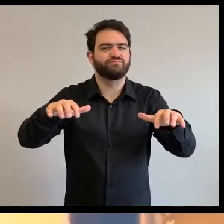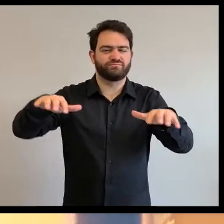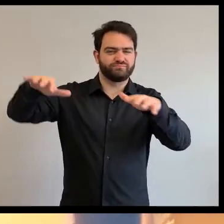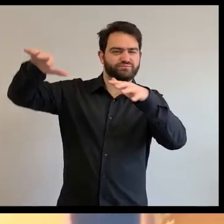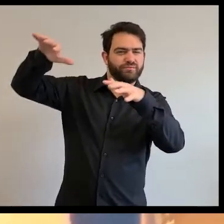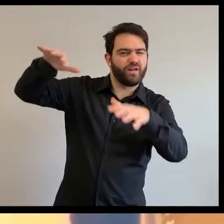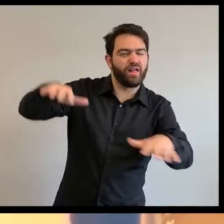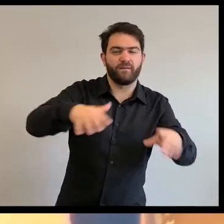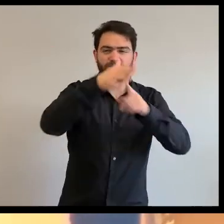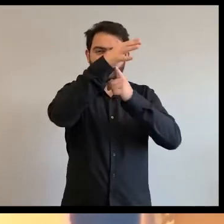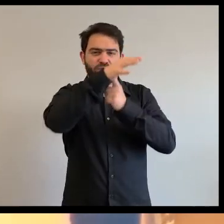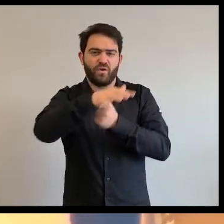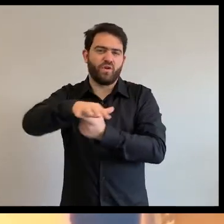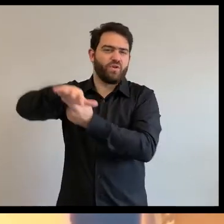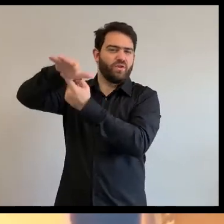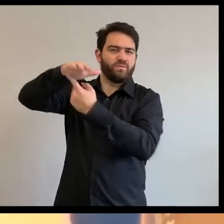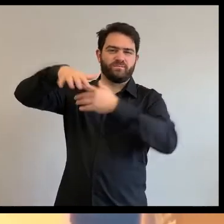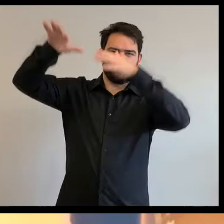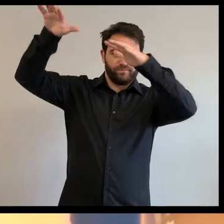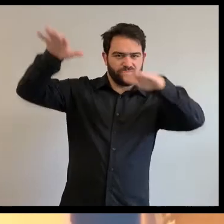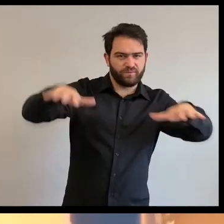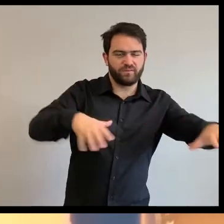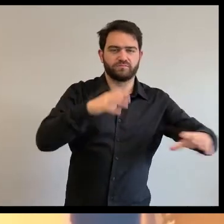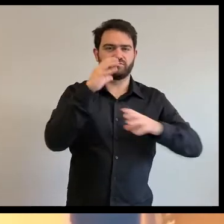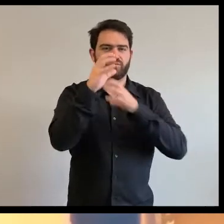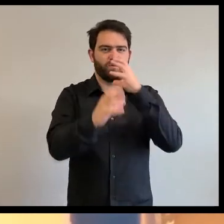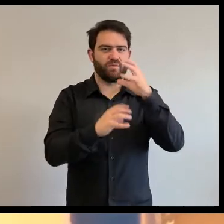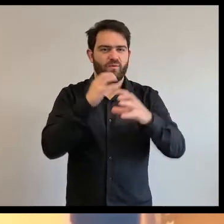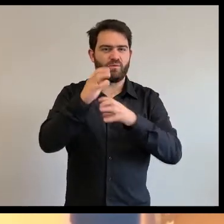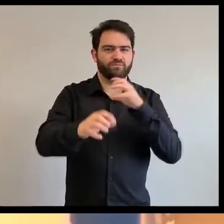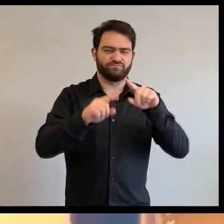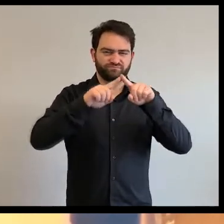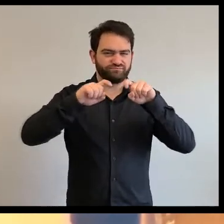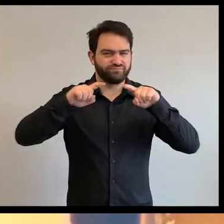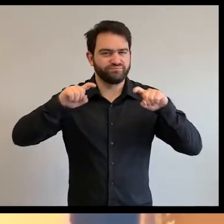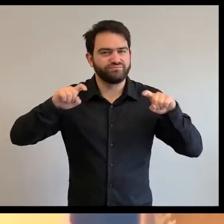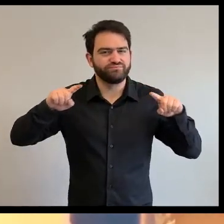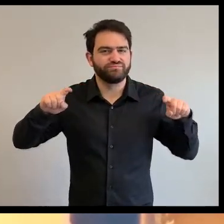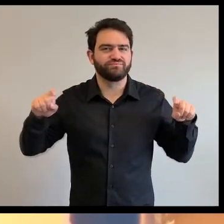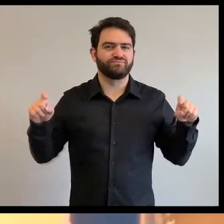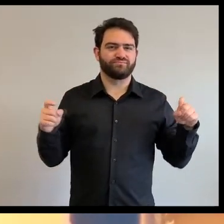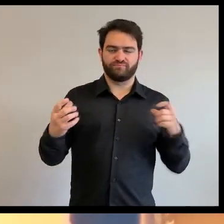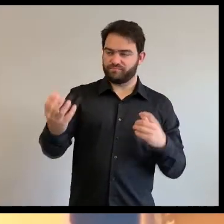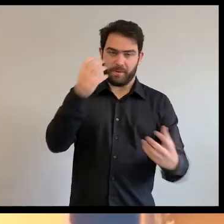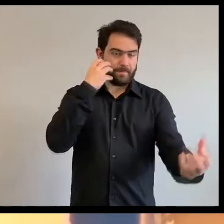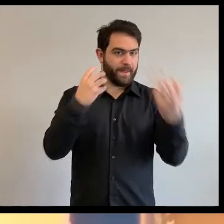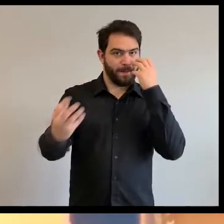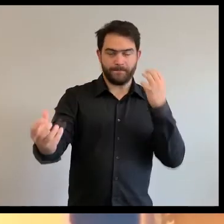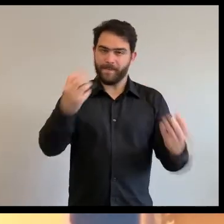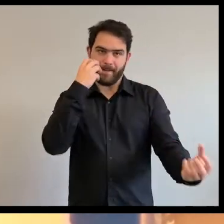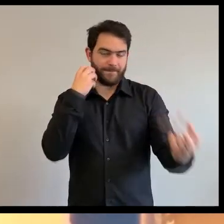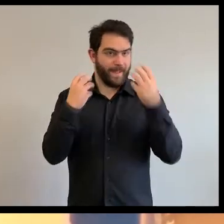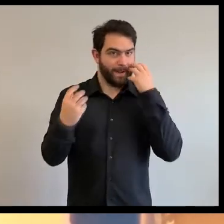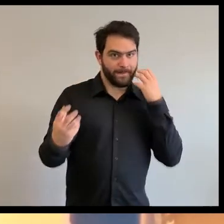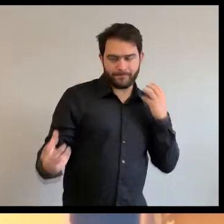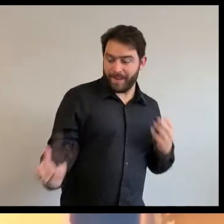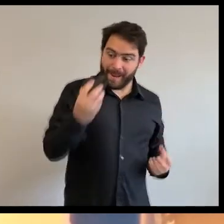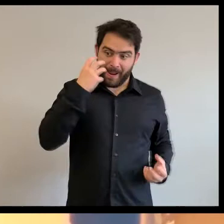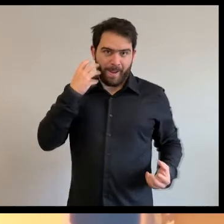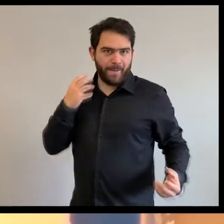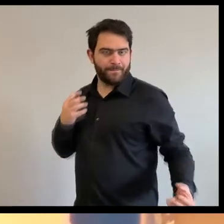sur les arbres, des bromélias, avec des fleurs, des belles fleurs, des orchidées, des